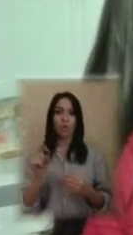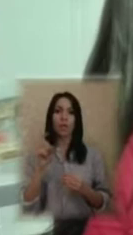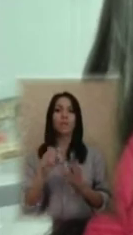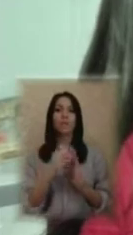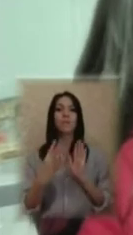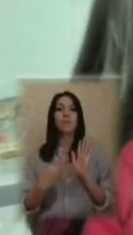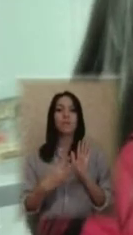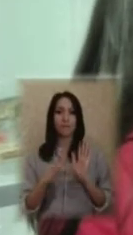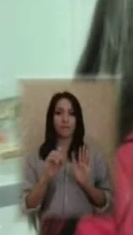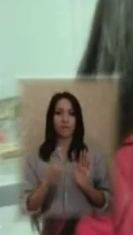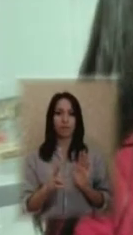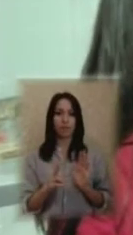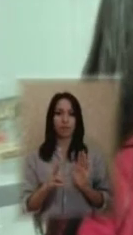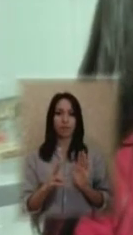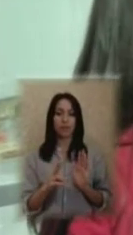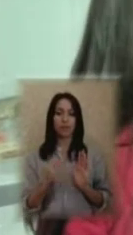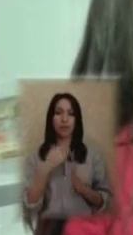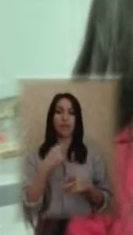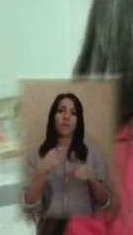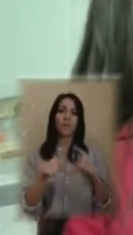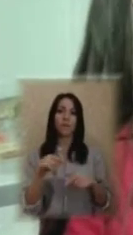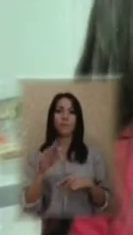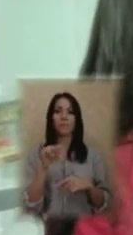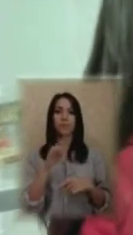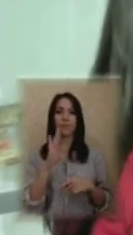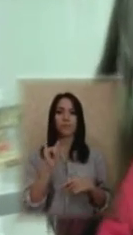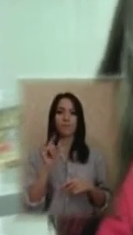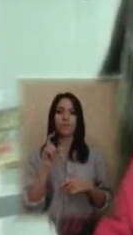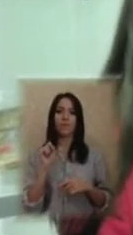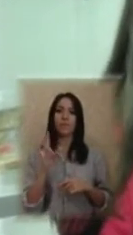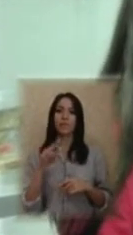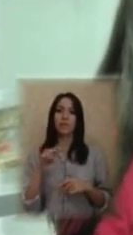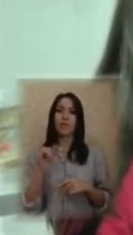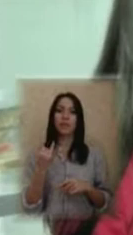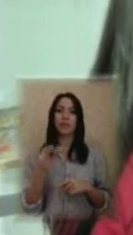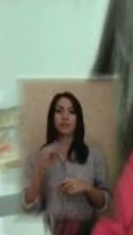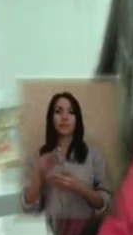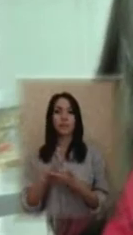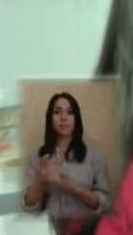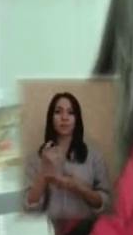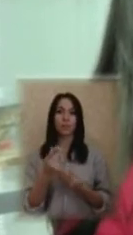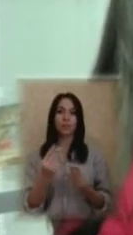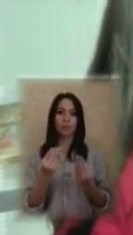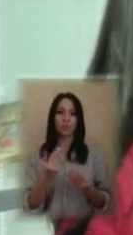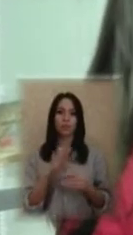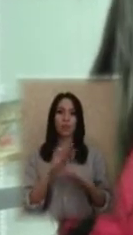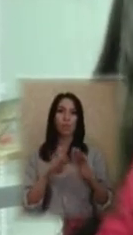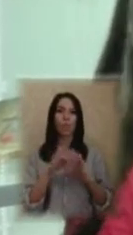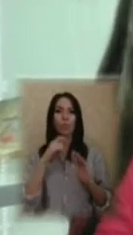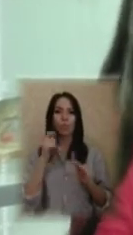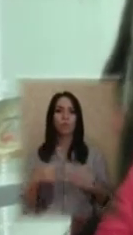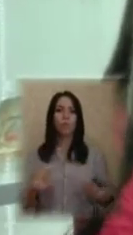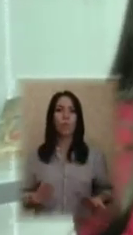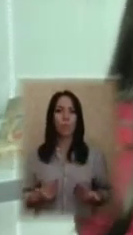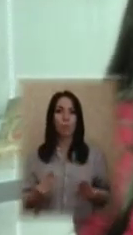відрізняються від візантійського напрямку тим, що вони трішки вже синтезовані, стилізовані під український побутовий декоративно